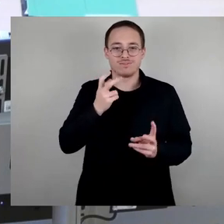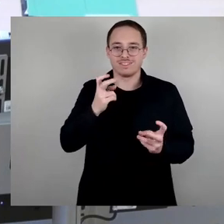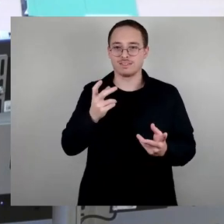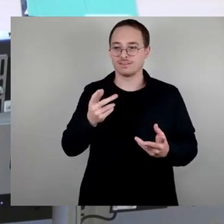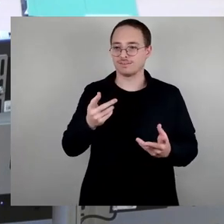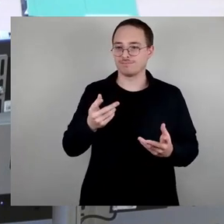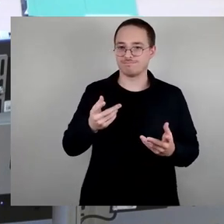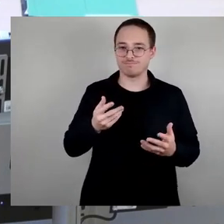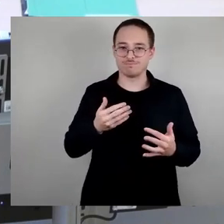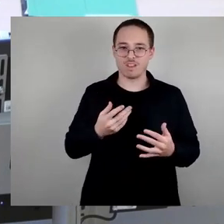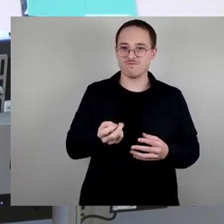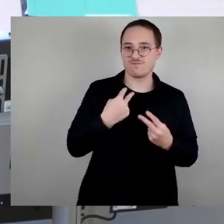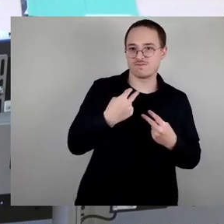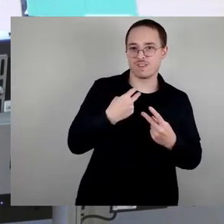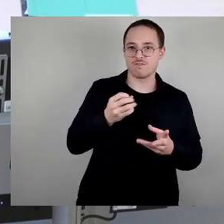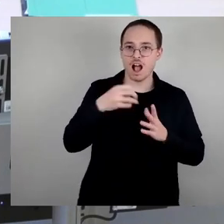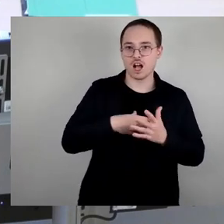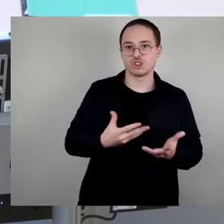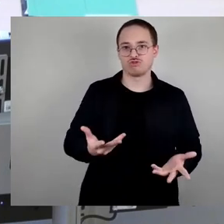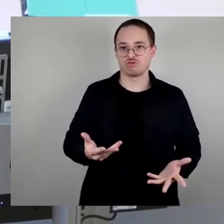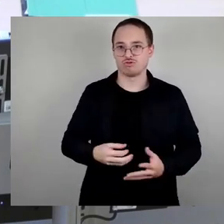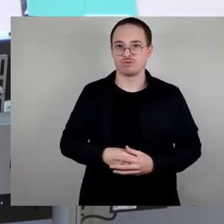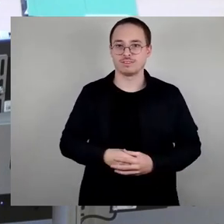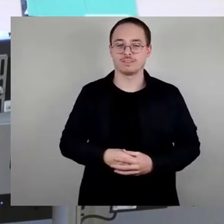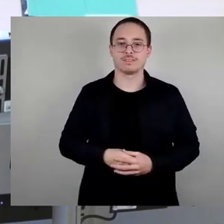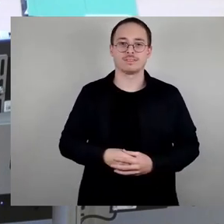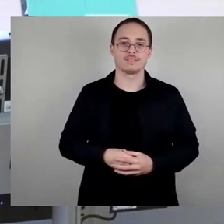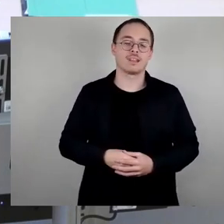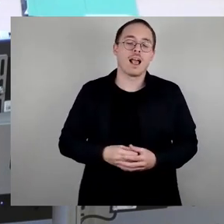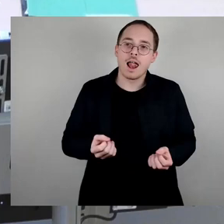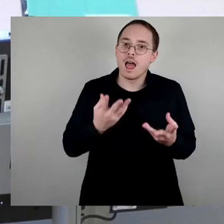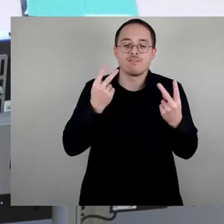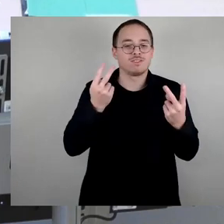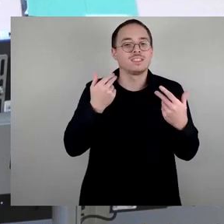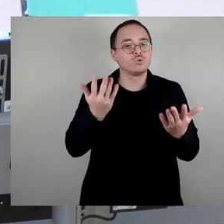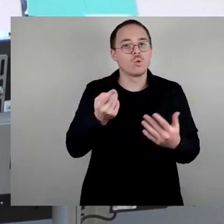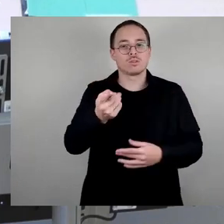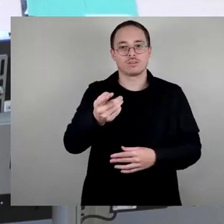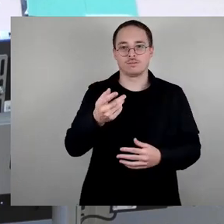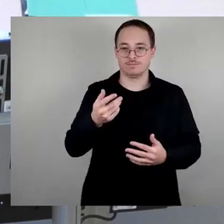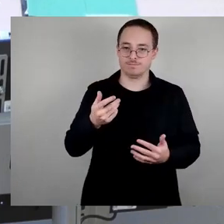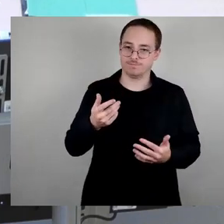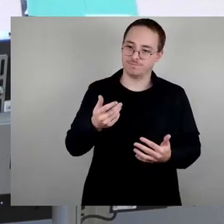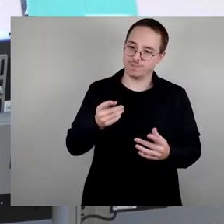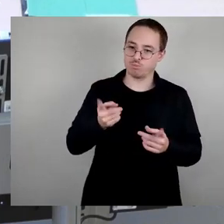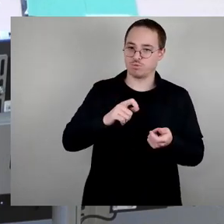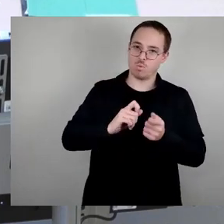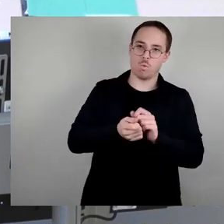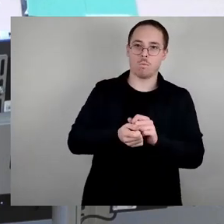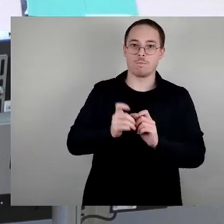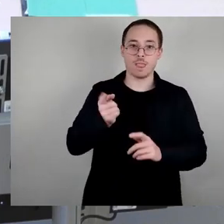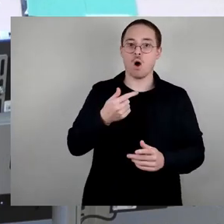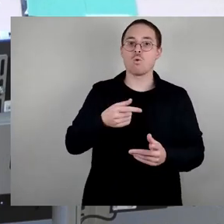ohne weitere Kommunikation entfernen zu lassen. Den Verantwortlichen ist mindestens Unsensibilität vorzuwerfen, aber sollte es eine